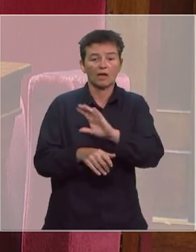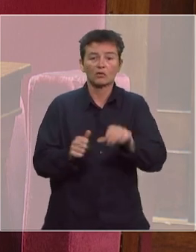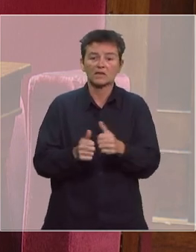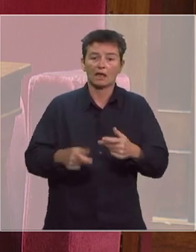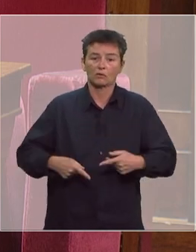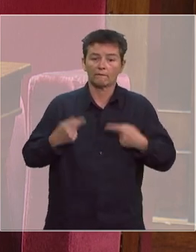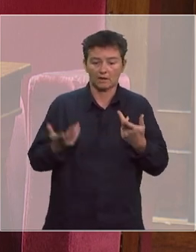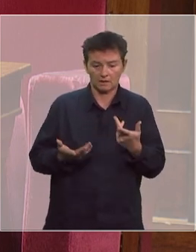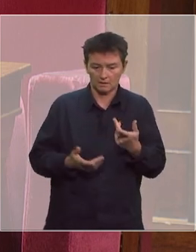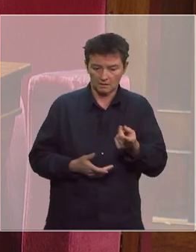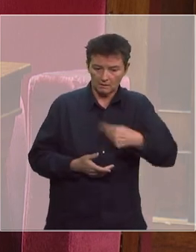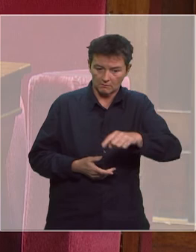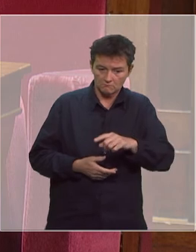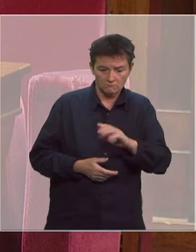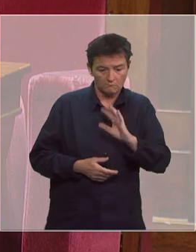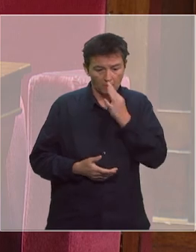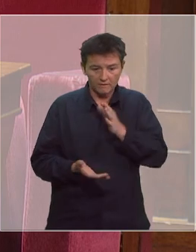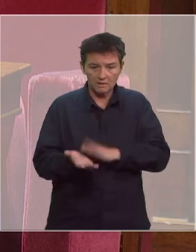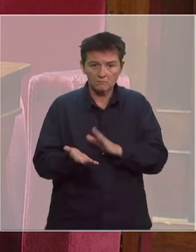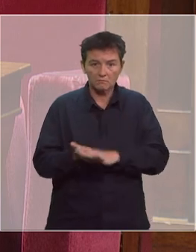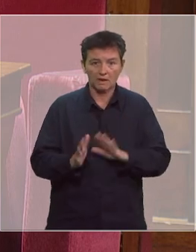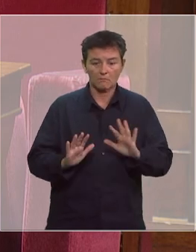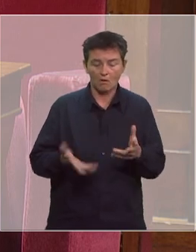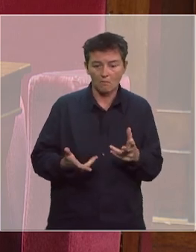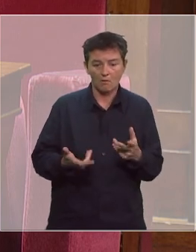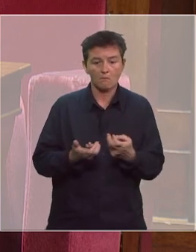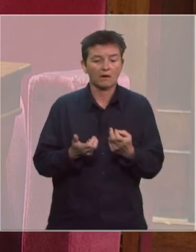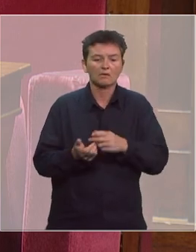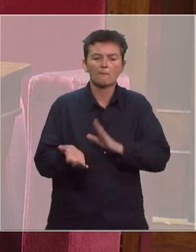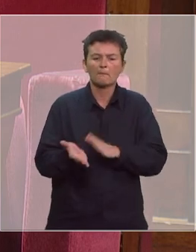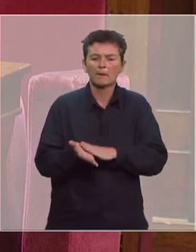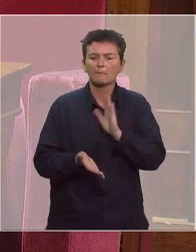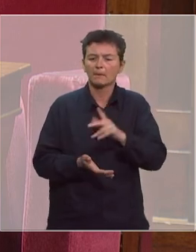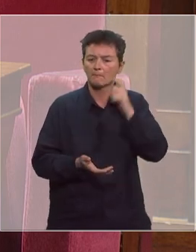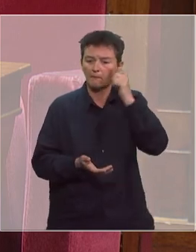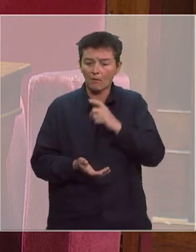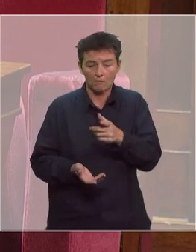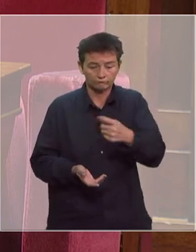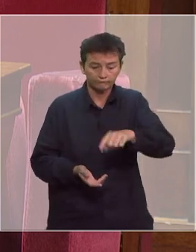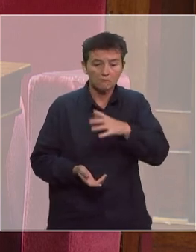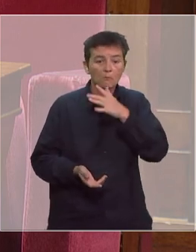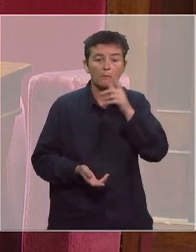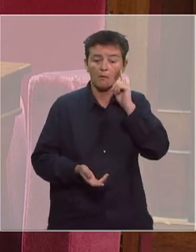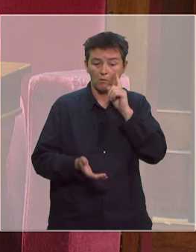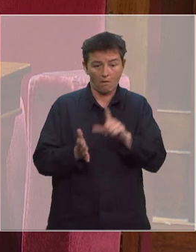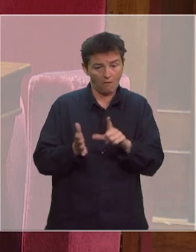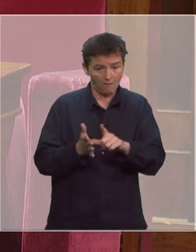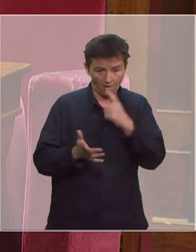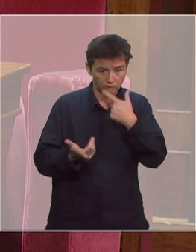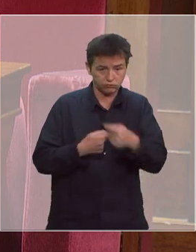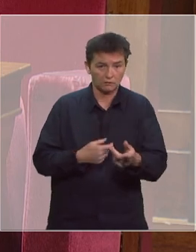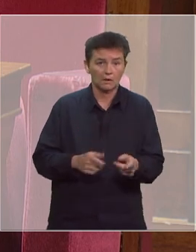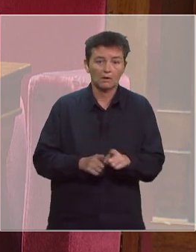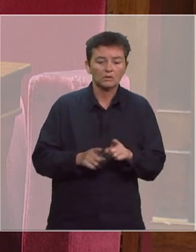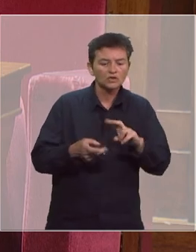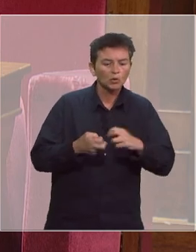profiter pleinement d'une gratitude financière de type prime Macron, soit parce que la législation ne le permet pas, soit parce que les